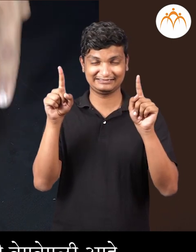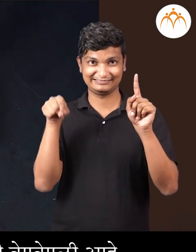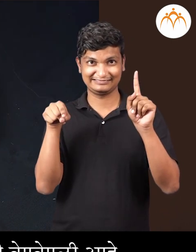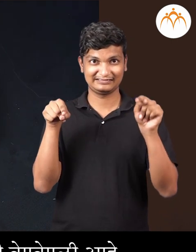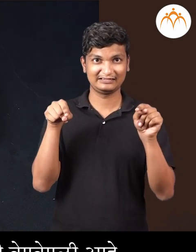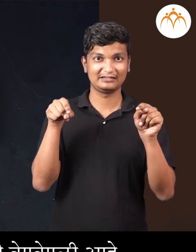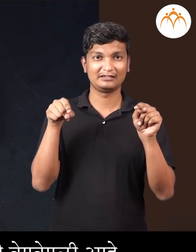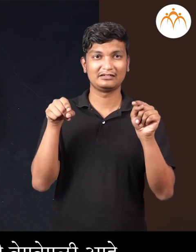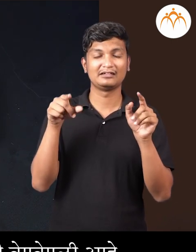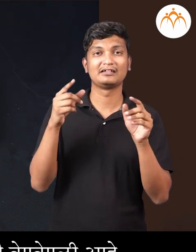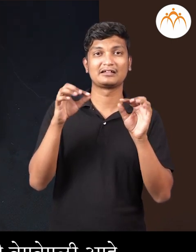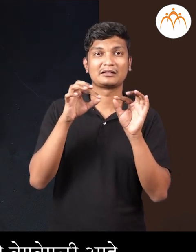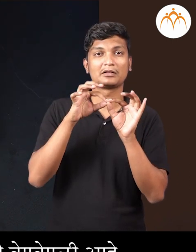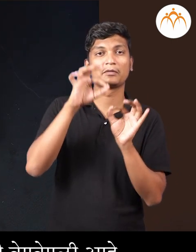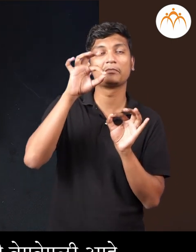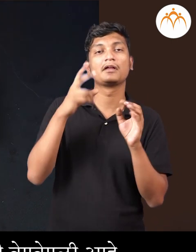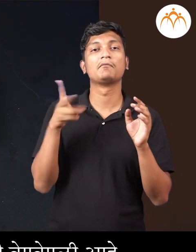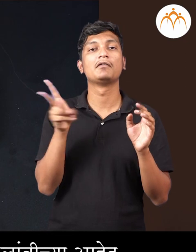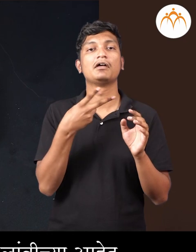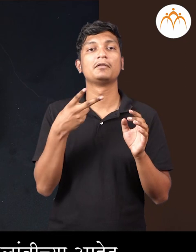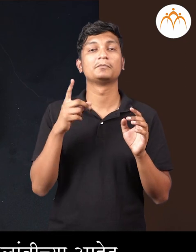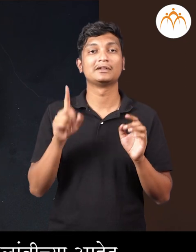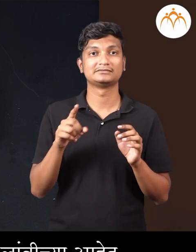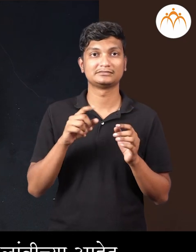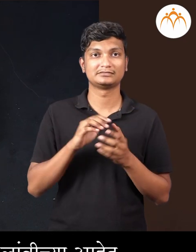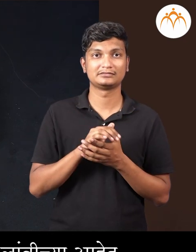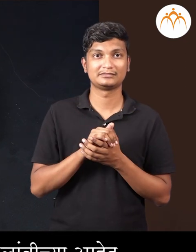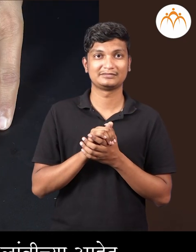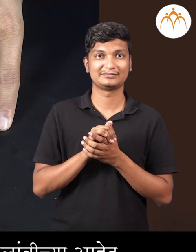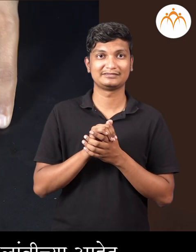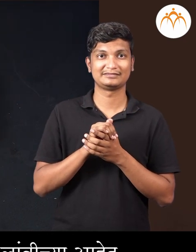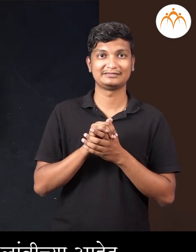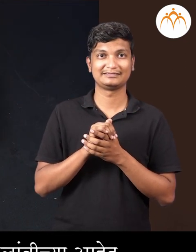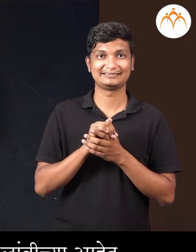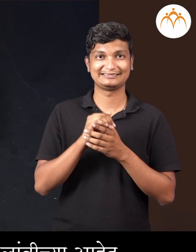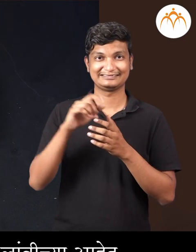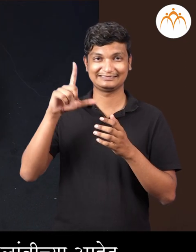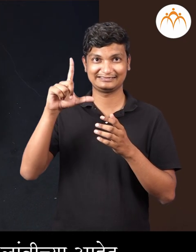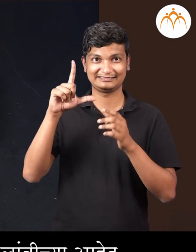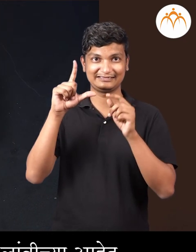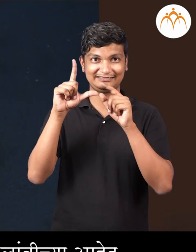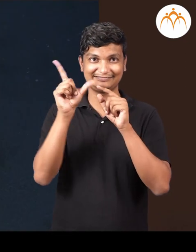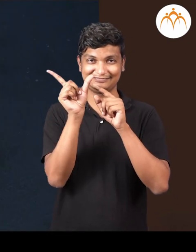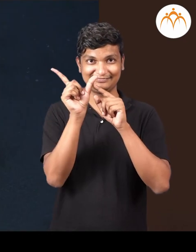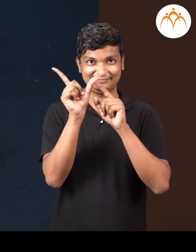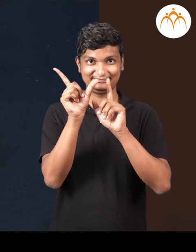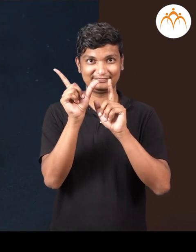बाजू आणी ही लगच्ची बाजू लाम्बी वेग्वेगली है पण एक मेकान समोरिल बाजू सार्ख्या लाम्बी जायत